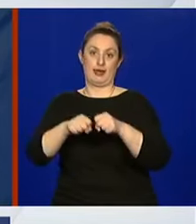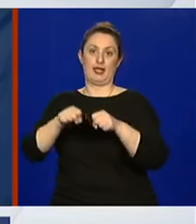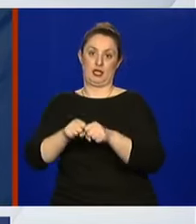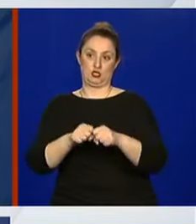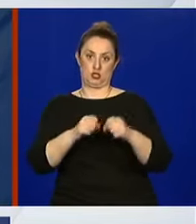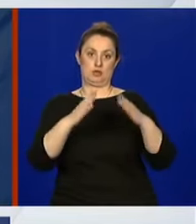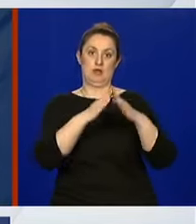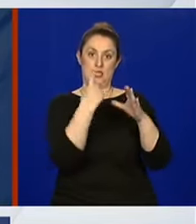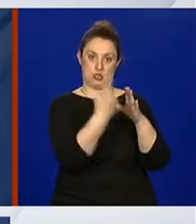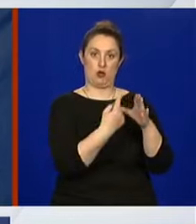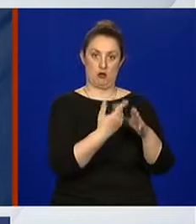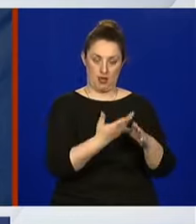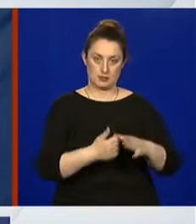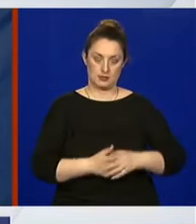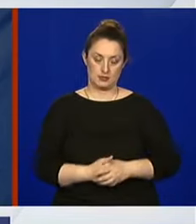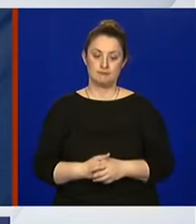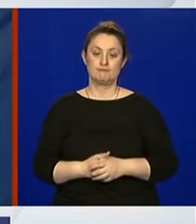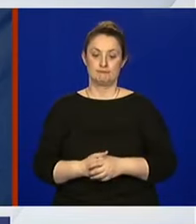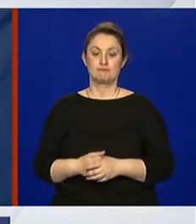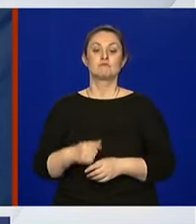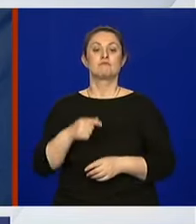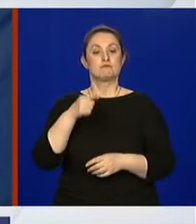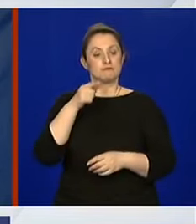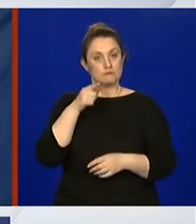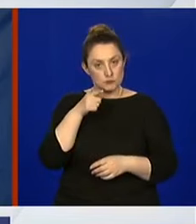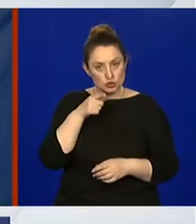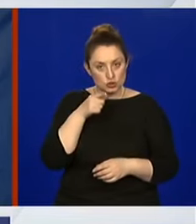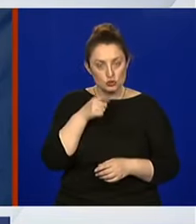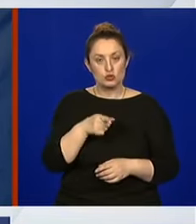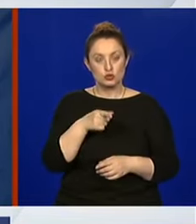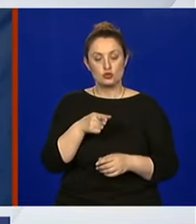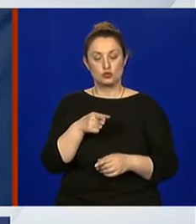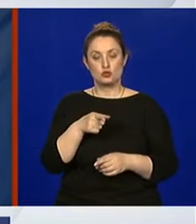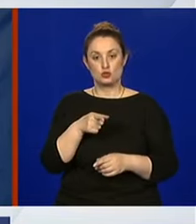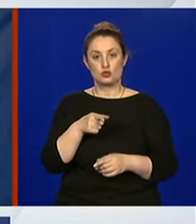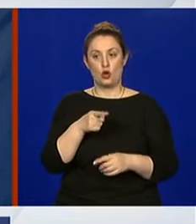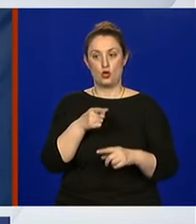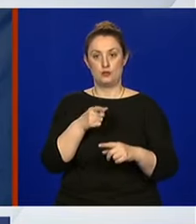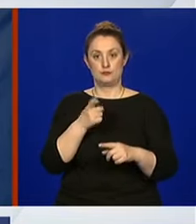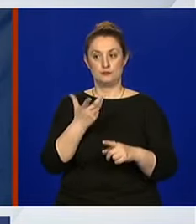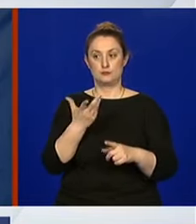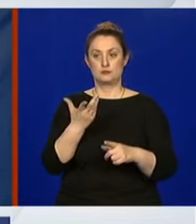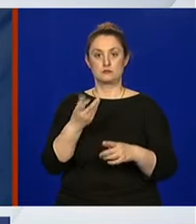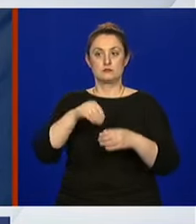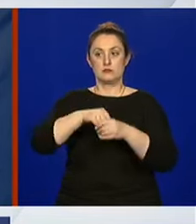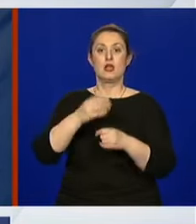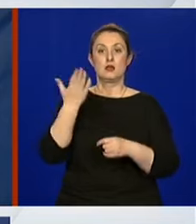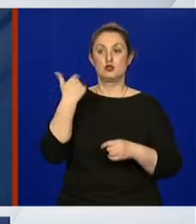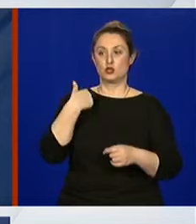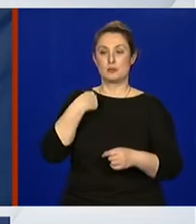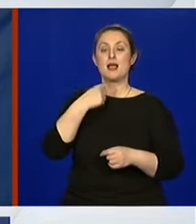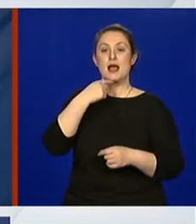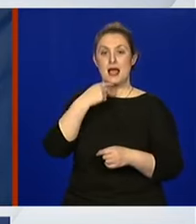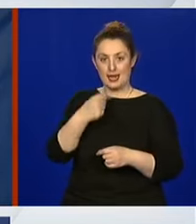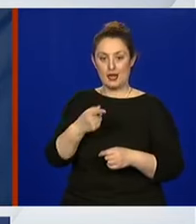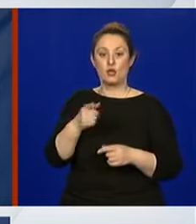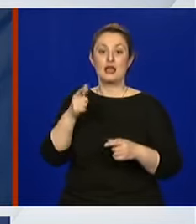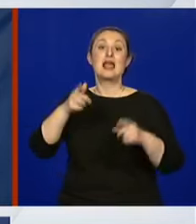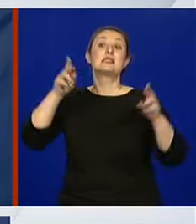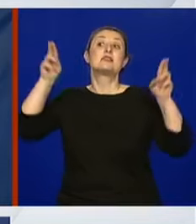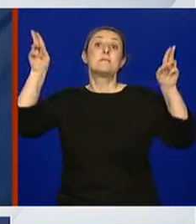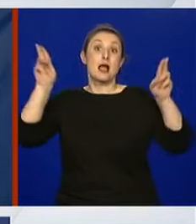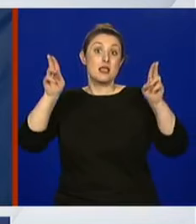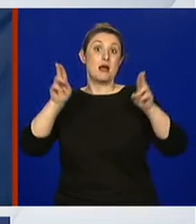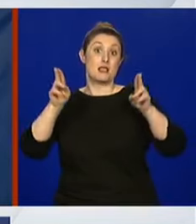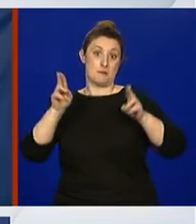odgovori u prilog onome što sam ovako općenito odgovorio da je sve i manje takvih